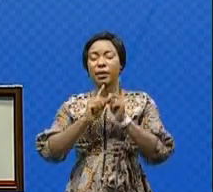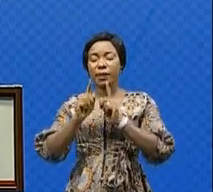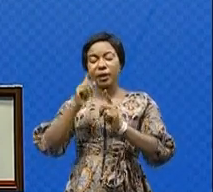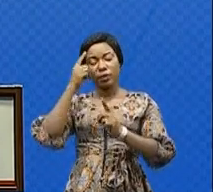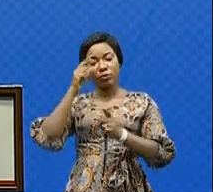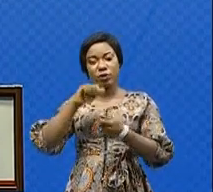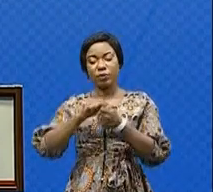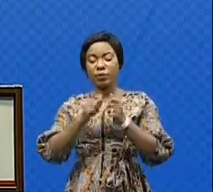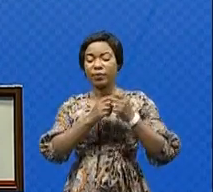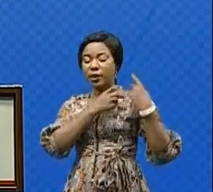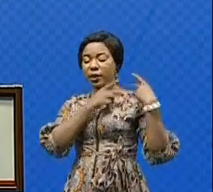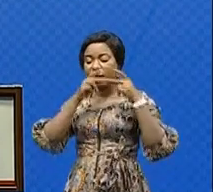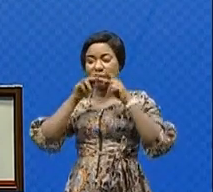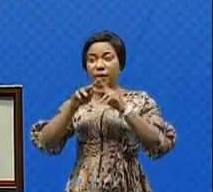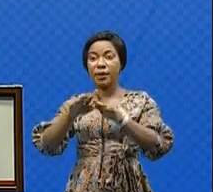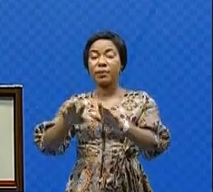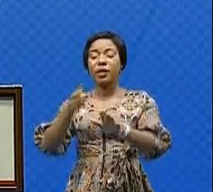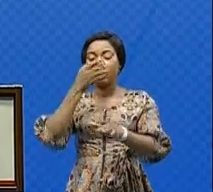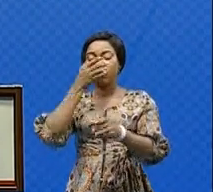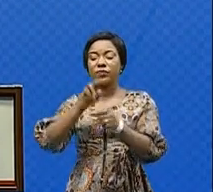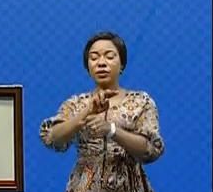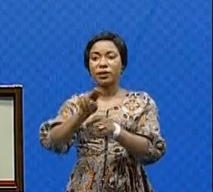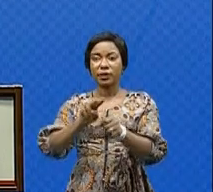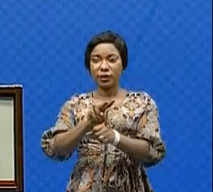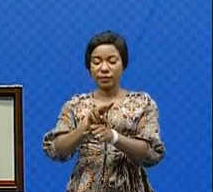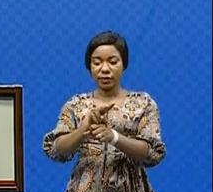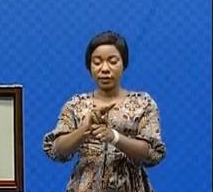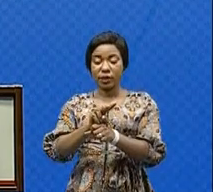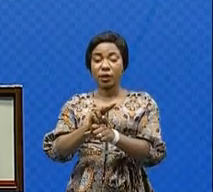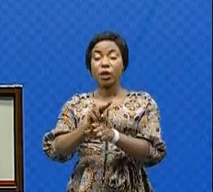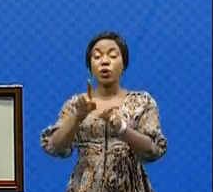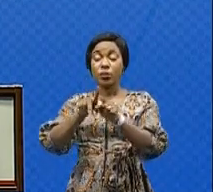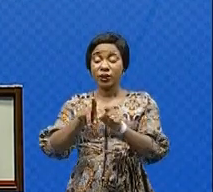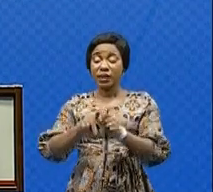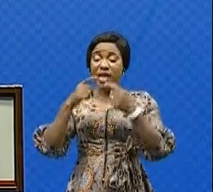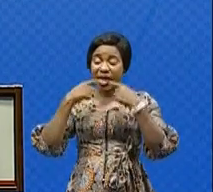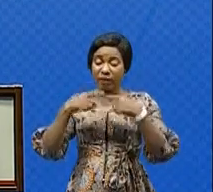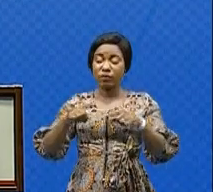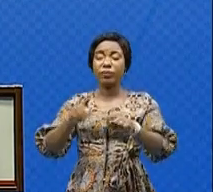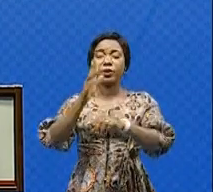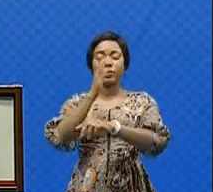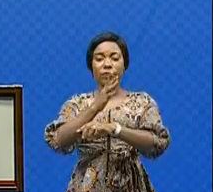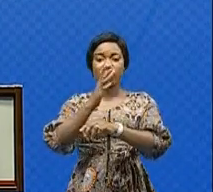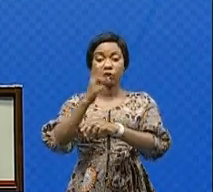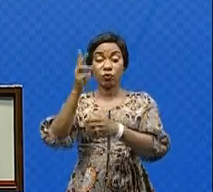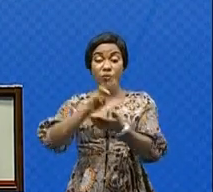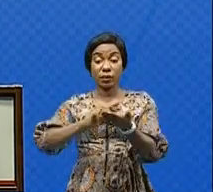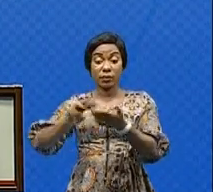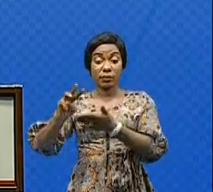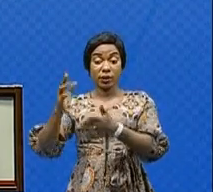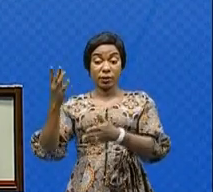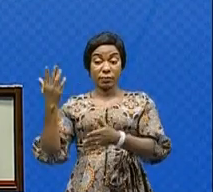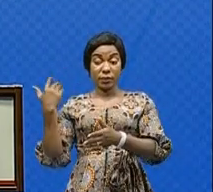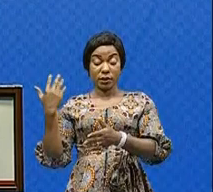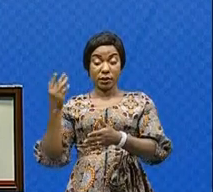épidémiologique au sujet de la pandémie à COVID-19. Il a informé le Conseil. Au cours de ces trois dernières semaines, notre